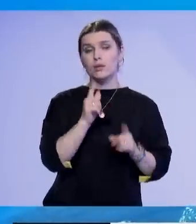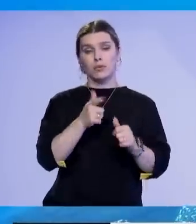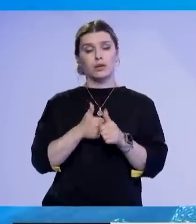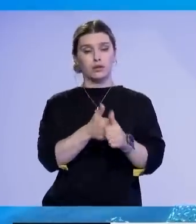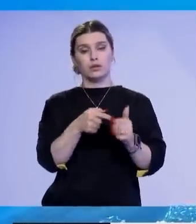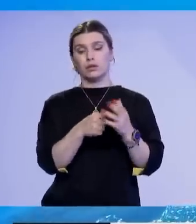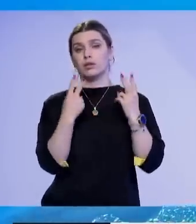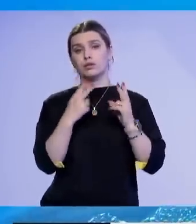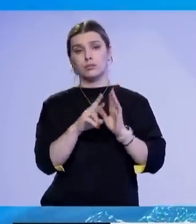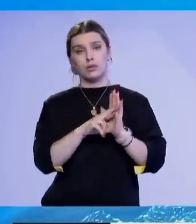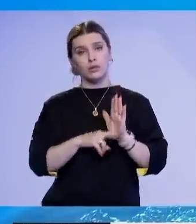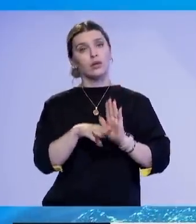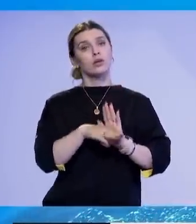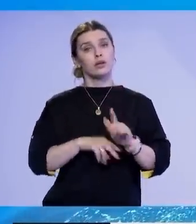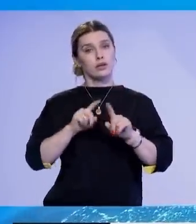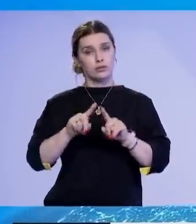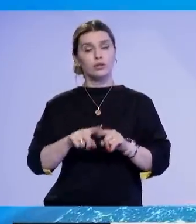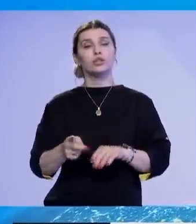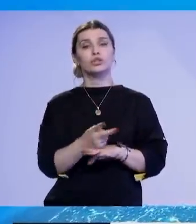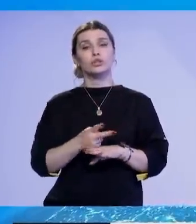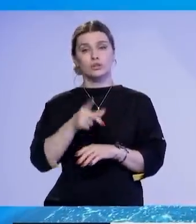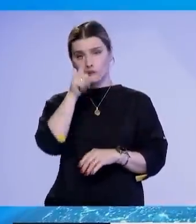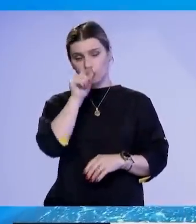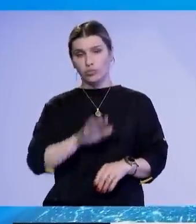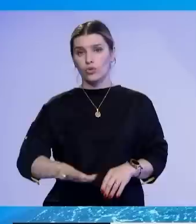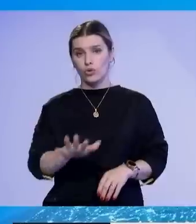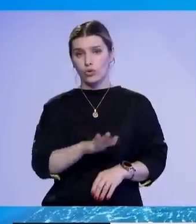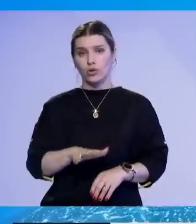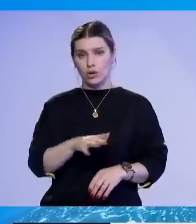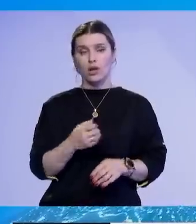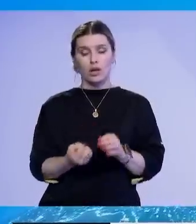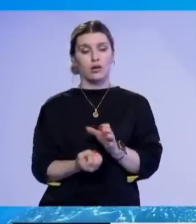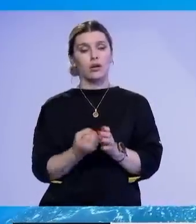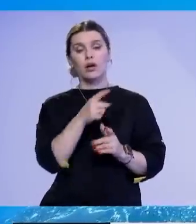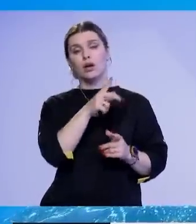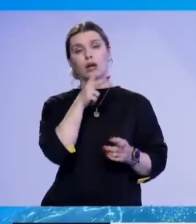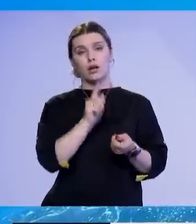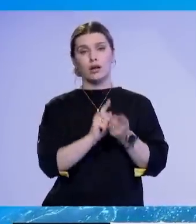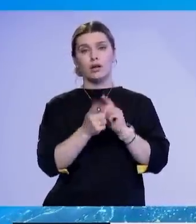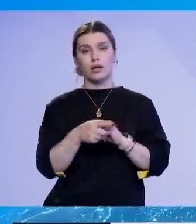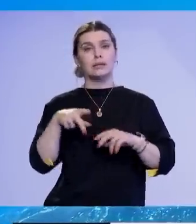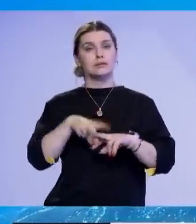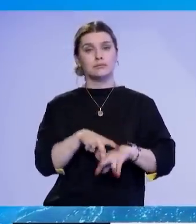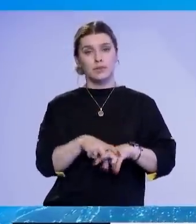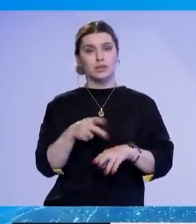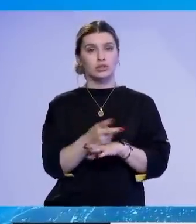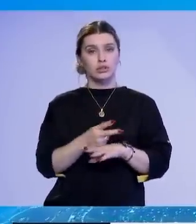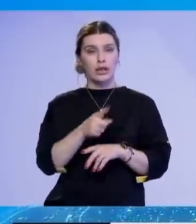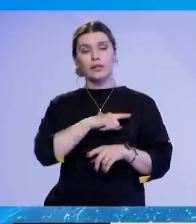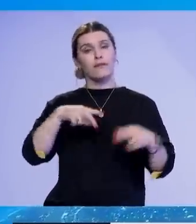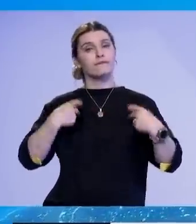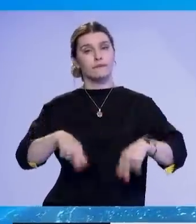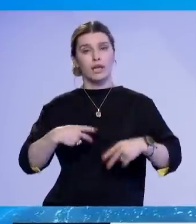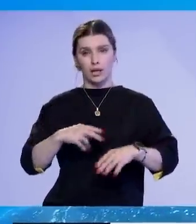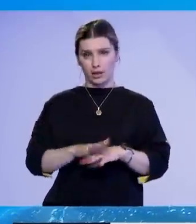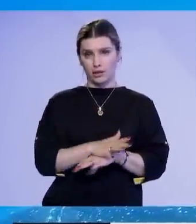kushtetutës dhe instrumentalizmin e populatës lokale serbe për të kryuar vakum institucional, klim të përgjeshme frike dhe pasigurie.